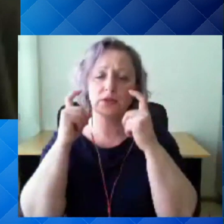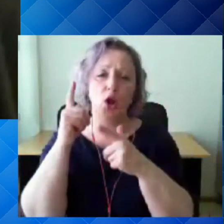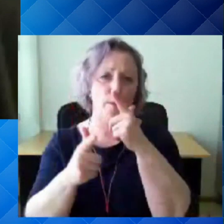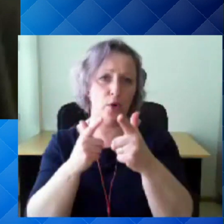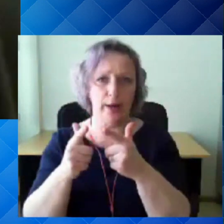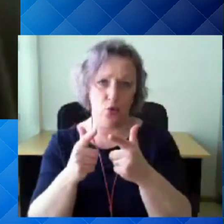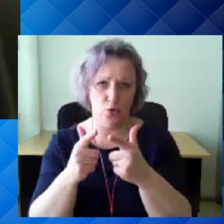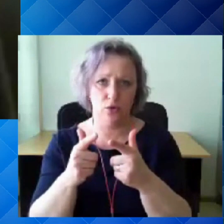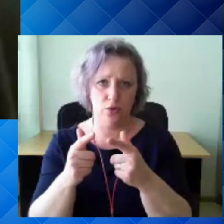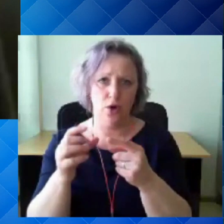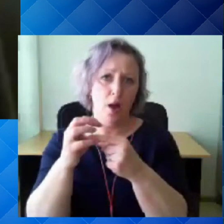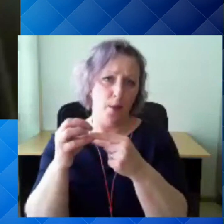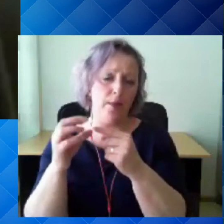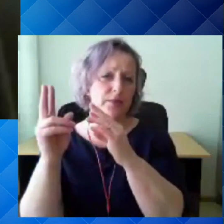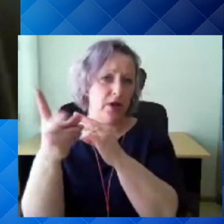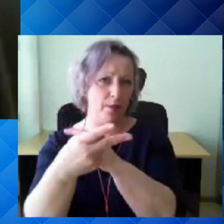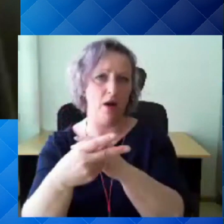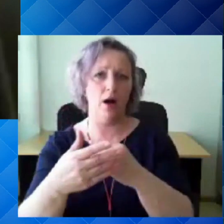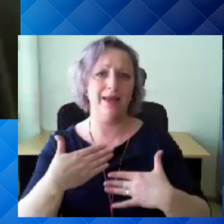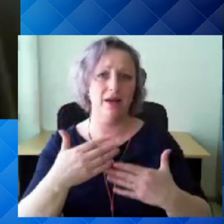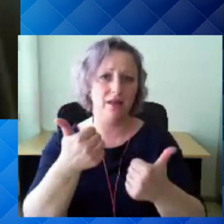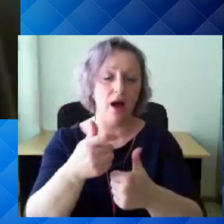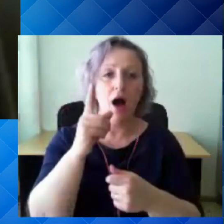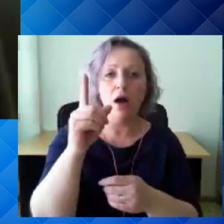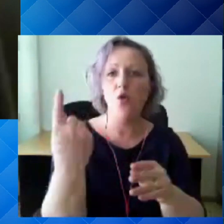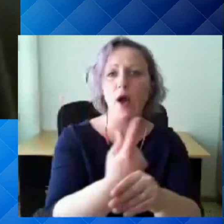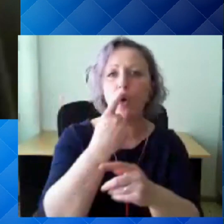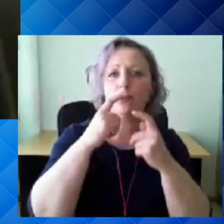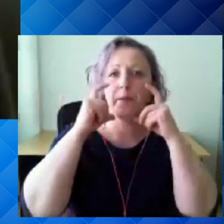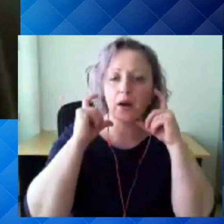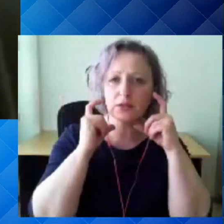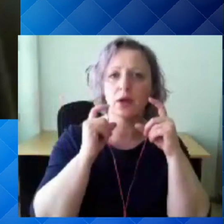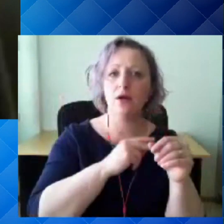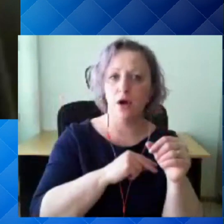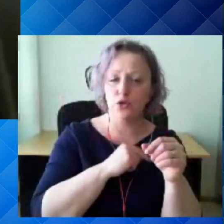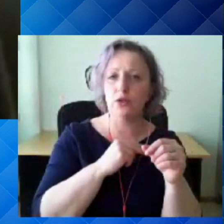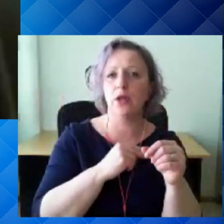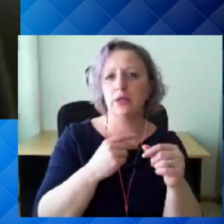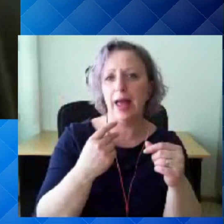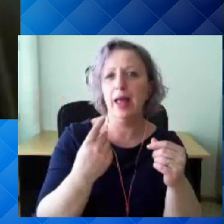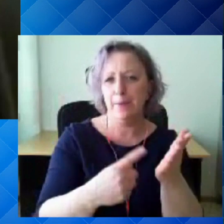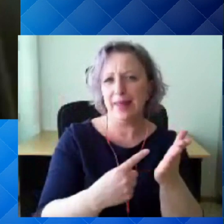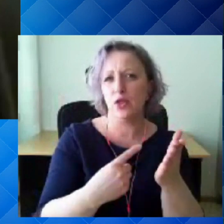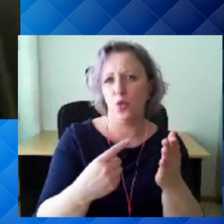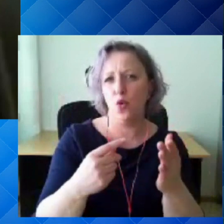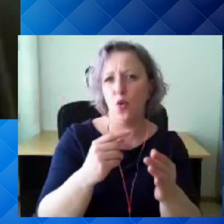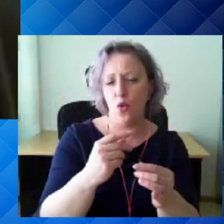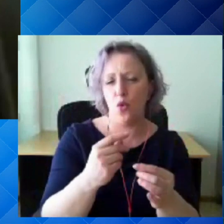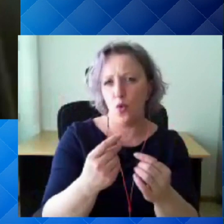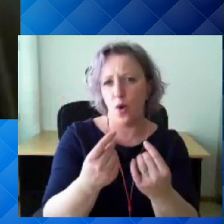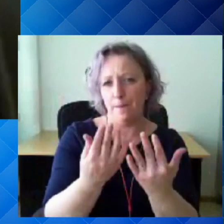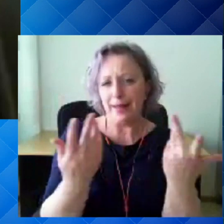neid on ka, milles on hea hingata, aga ühekordselt kasutatavaid maske kasutatakse, mitmekordselt lihtsalt on siis oluline teada,